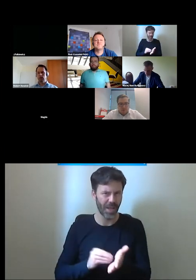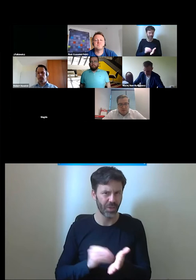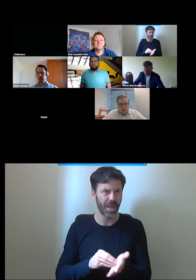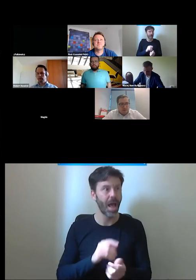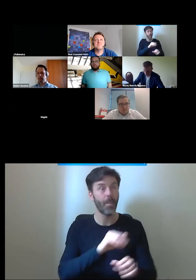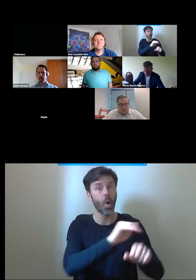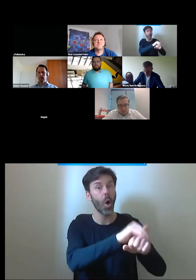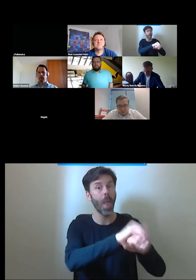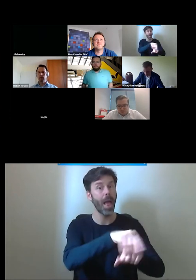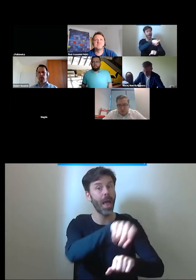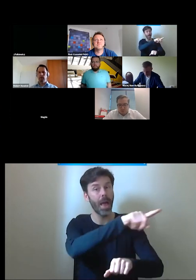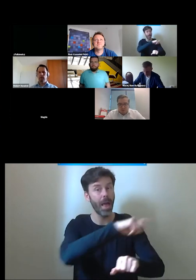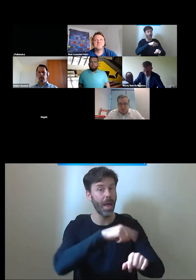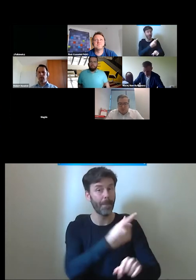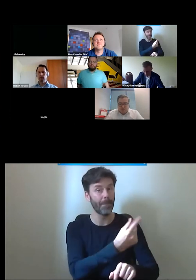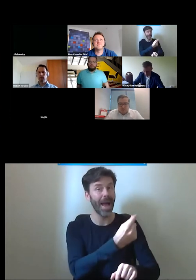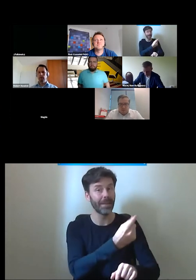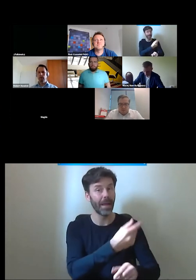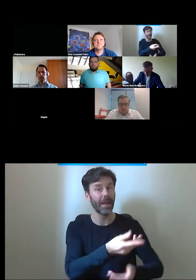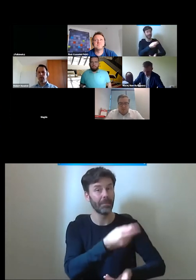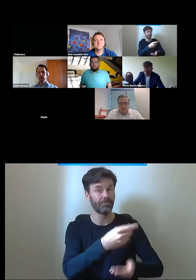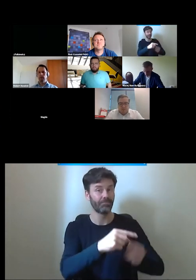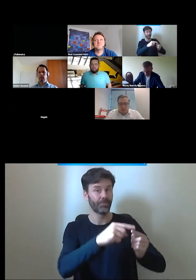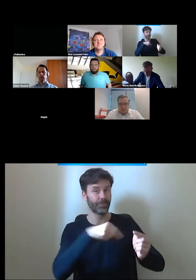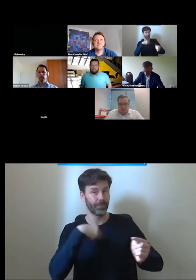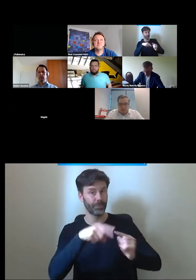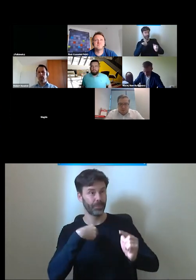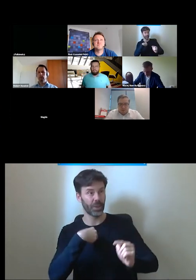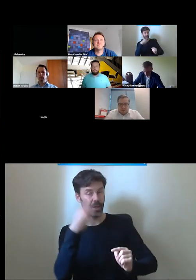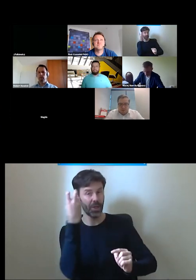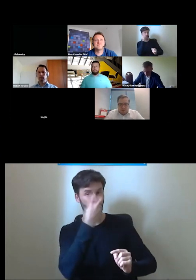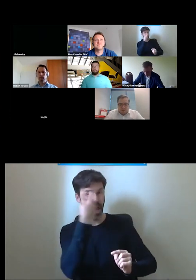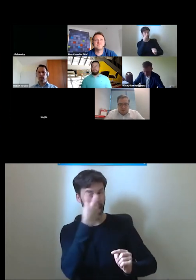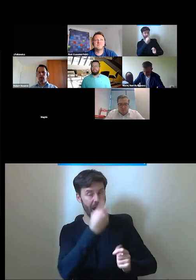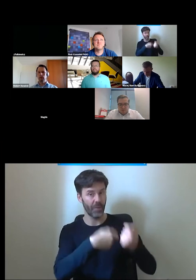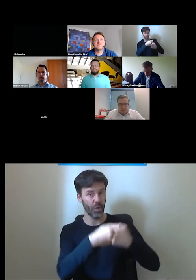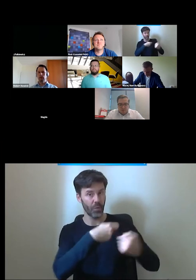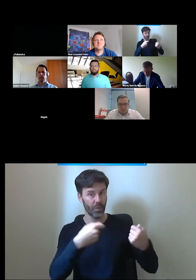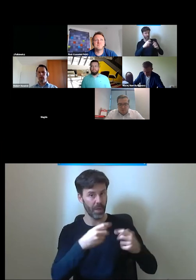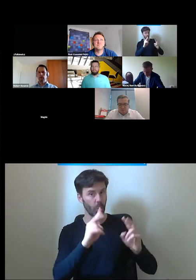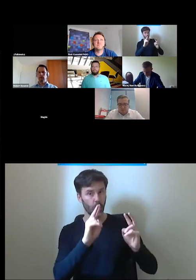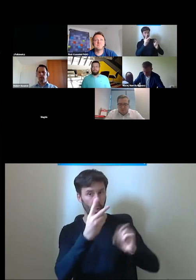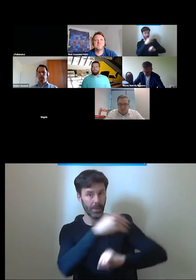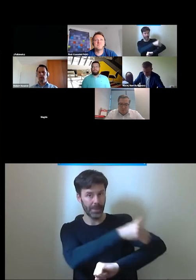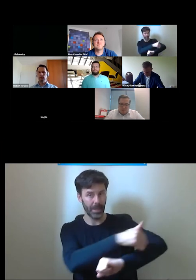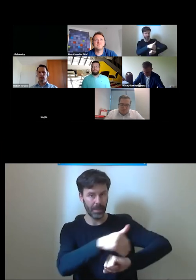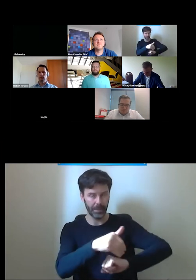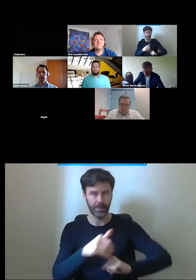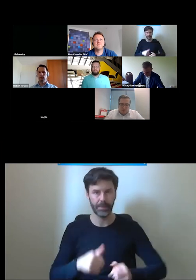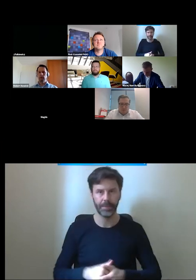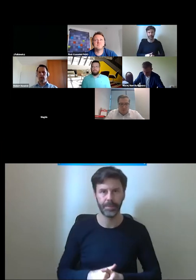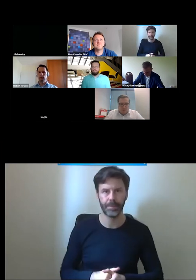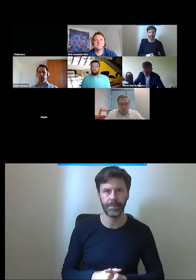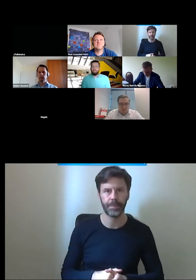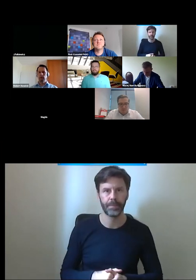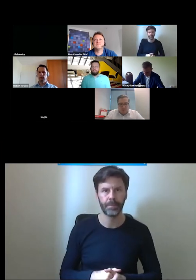naszych partnerów, z którymi współpracujemy albo przez pasażerów. Jeżeli chodzi o pewne, ja to mam, powiem